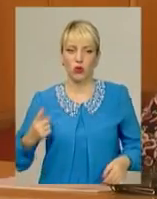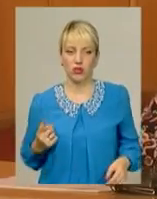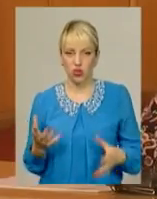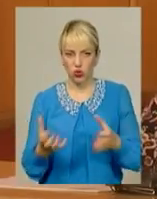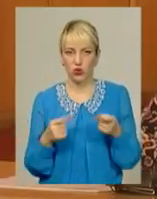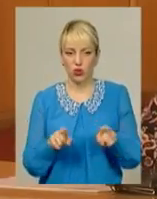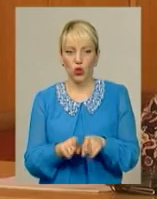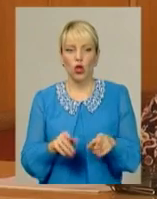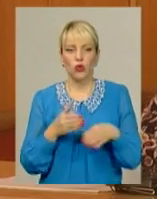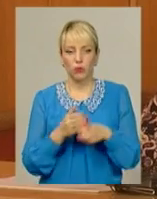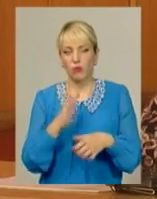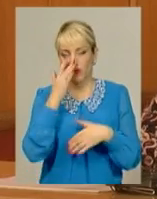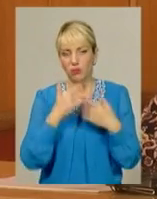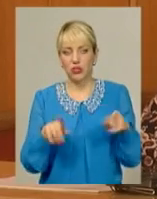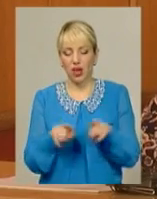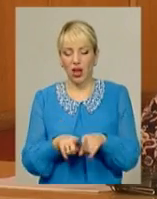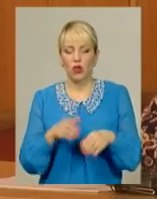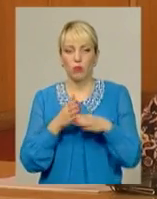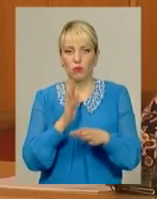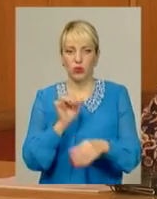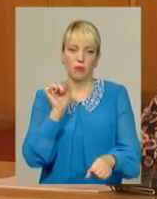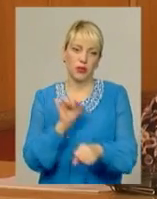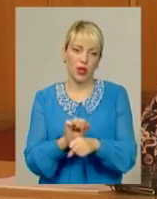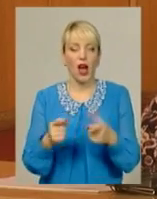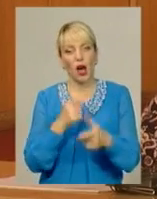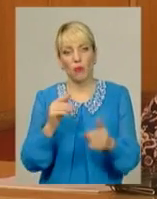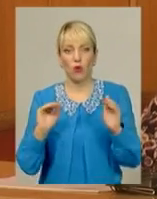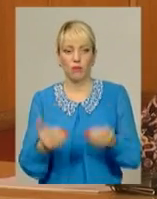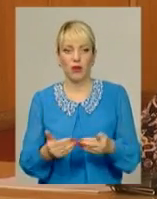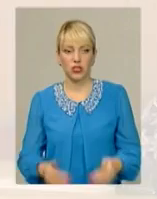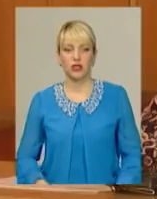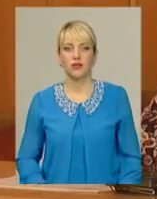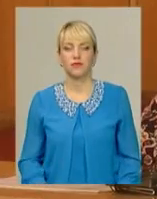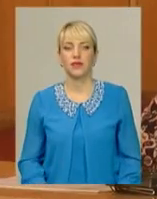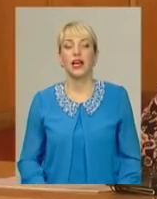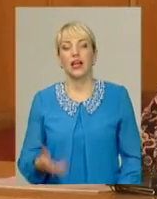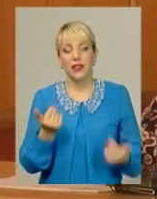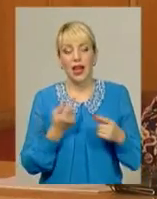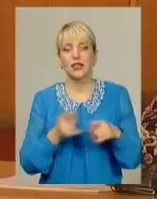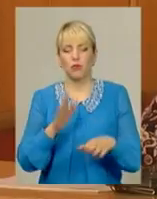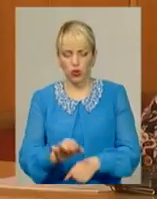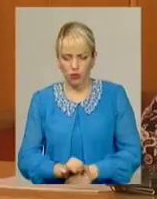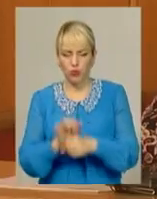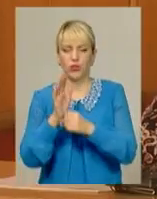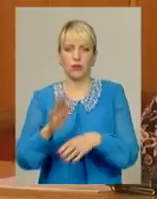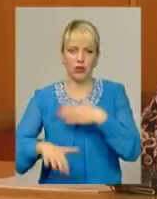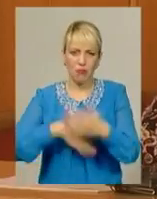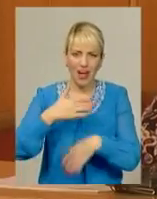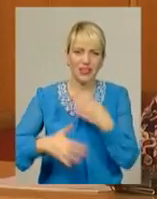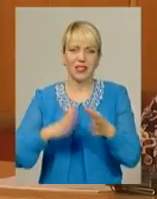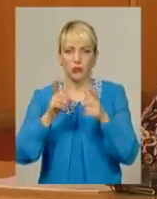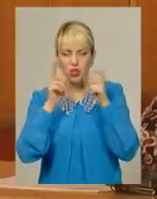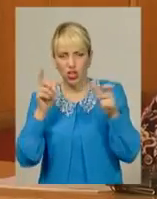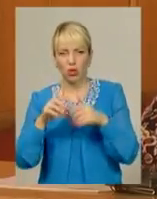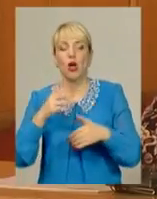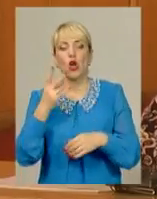і отримує таку допомогу, вибачте, така допомога буде припинена або обмежена. Так, це буде бунт, це буде майдан, це буде крик, це